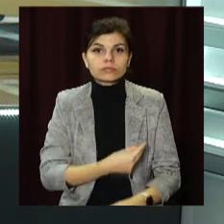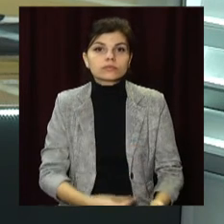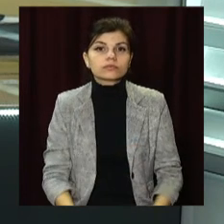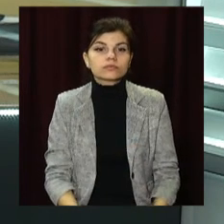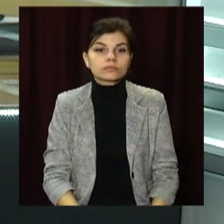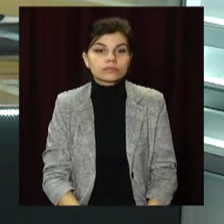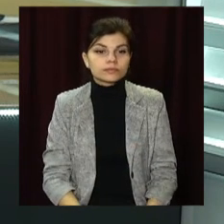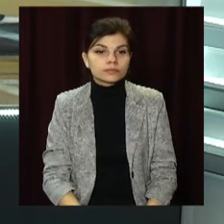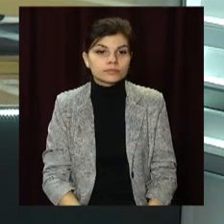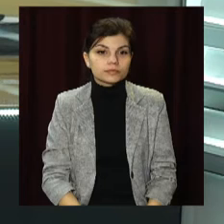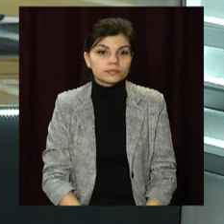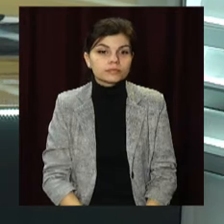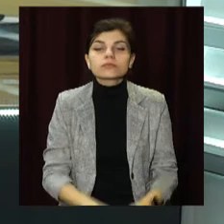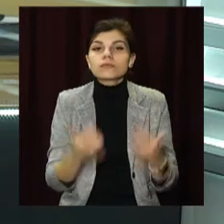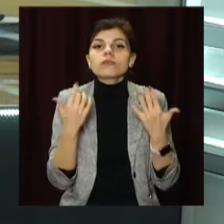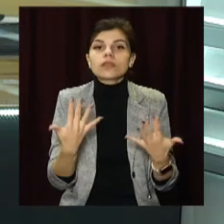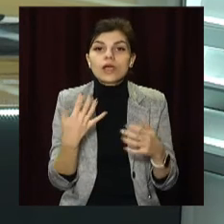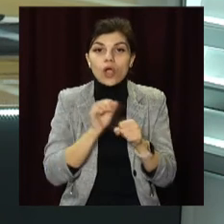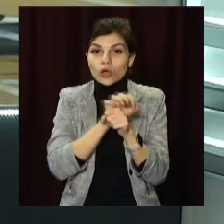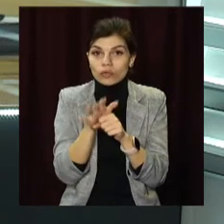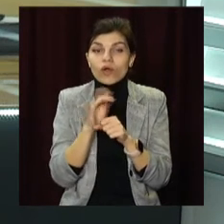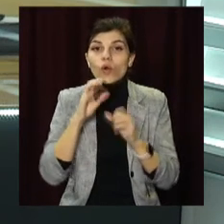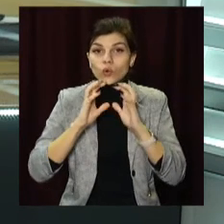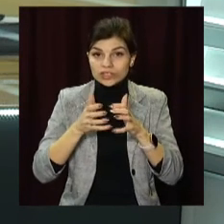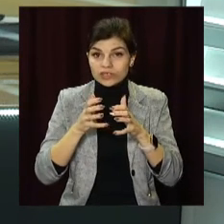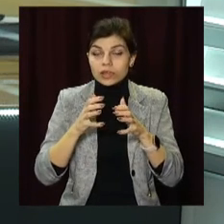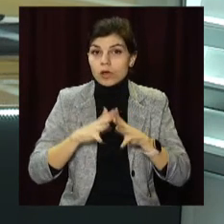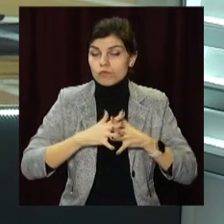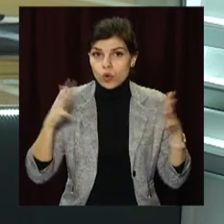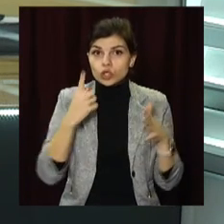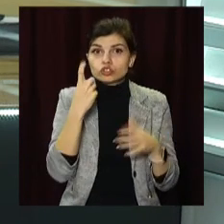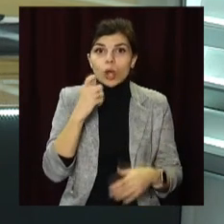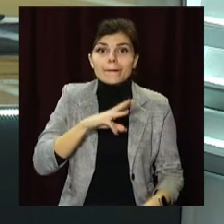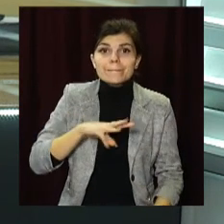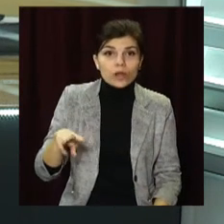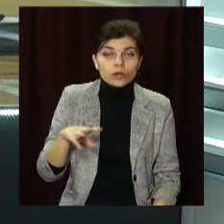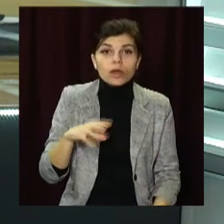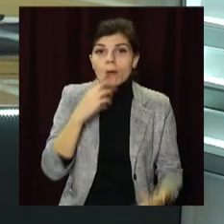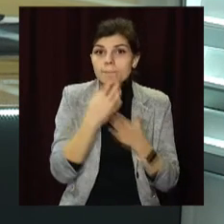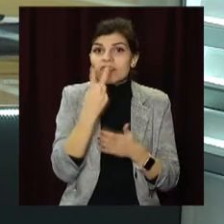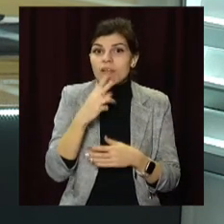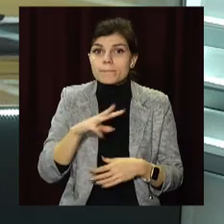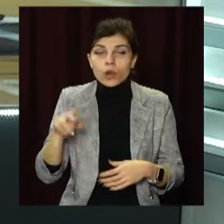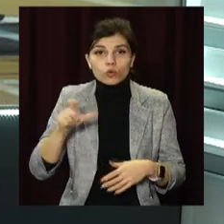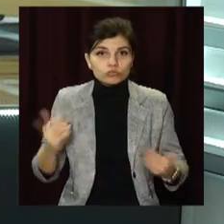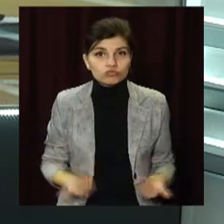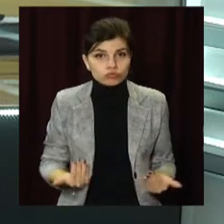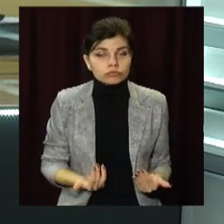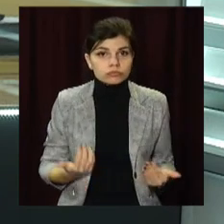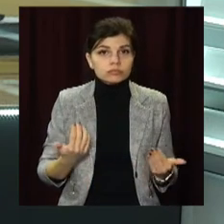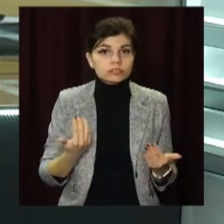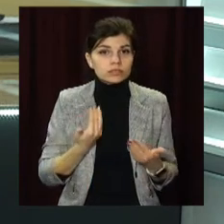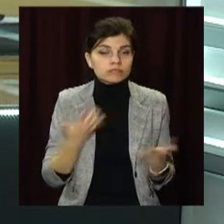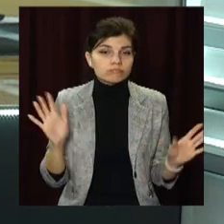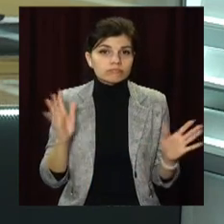Кількість ковід-інфікованих у світі перевищила 100 мільйонів. У понад 2 мільйонів хвороба забрала життя. Лідери за смертість США